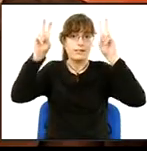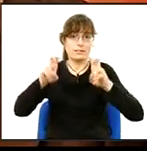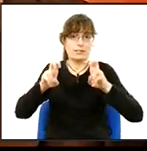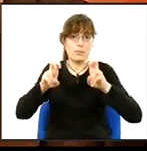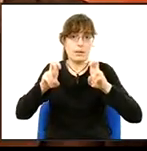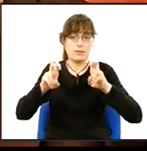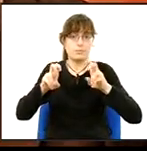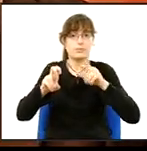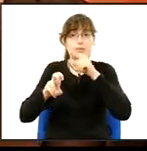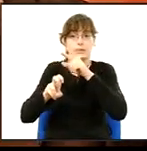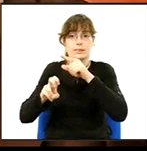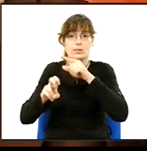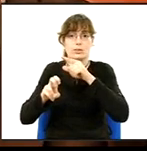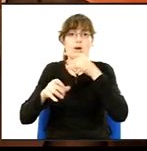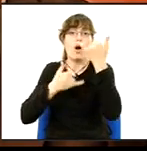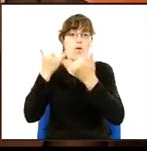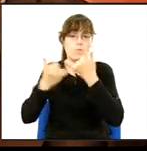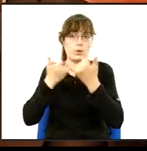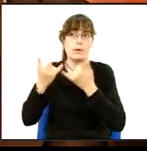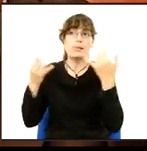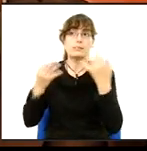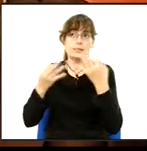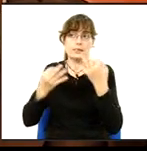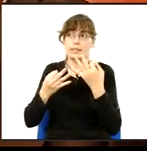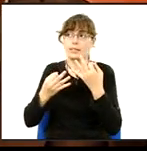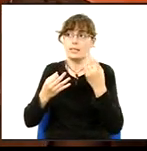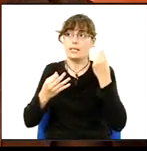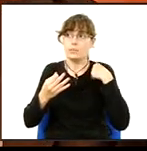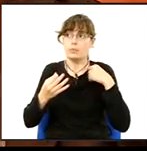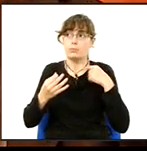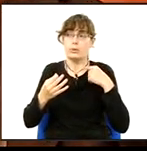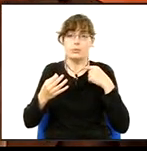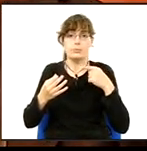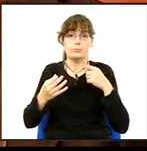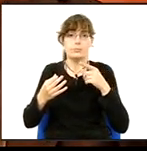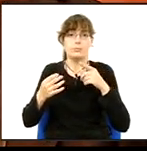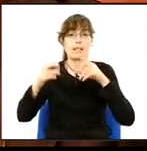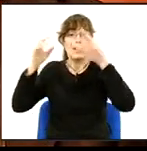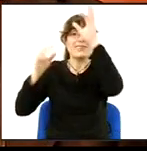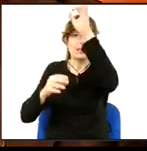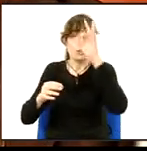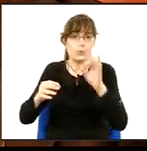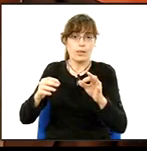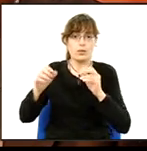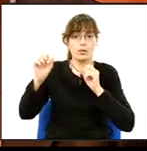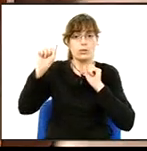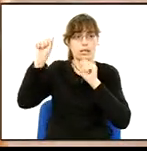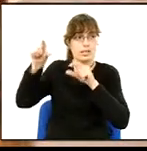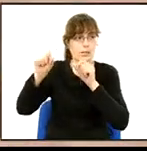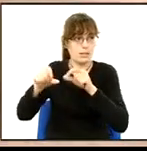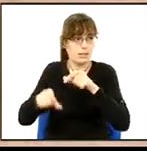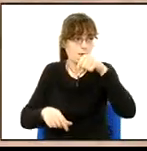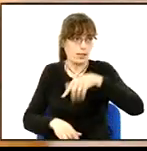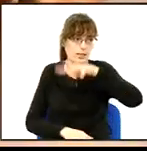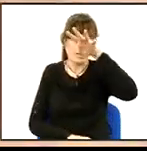problemes que ha causat i segueix causant aquesta inseguretat ha estat l'alt percentatge d'immigració que tenim a Catalunya